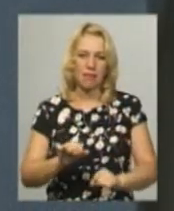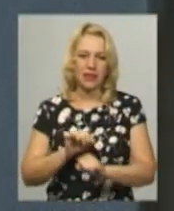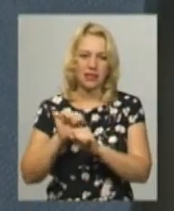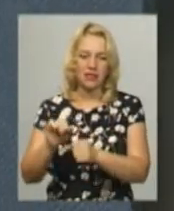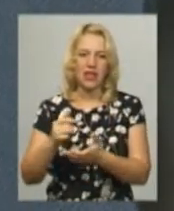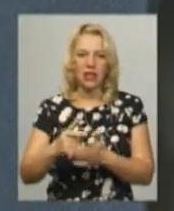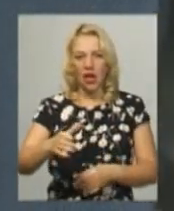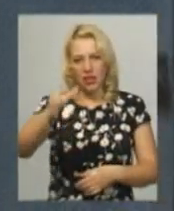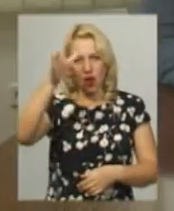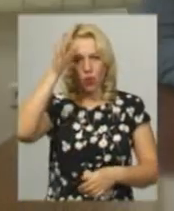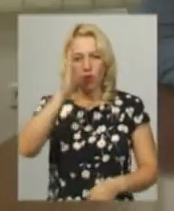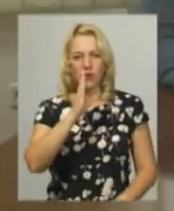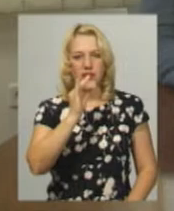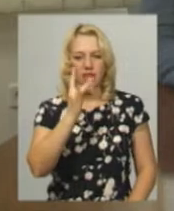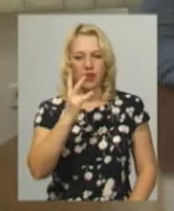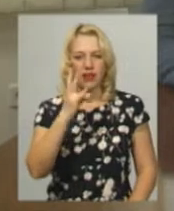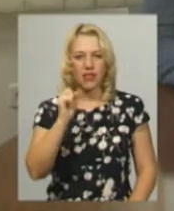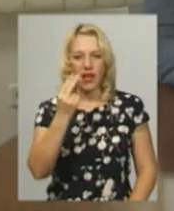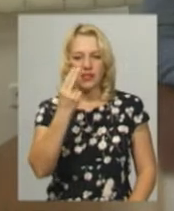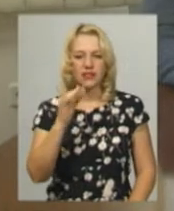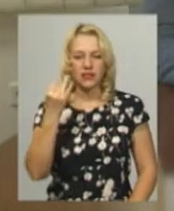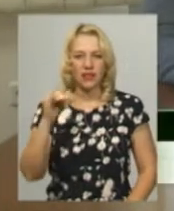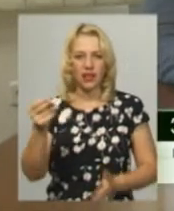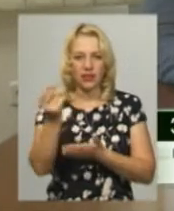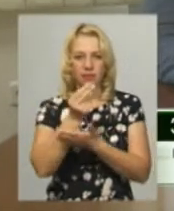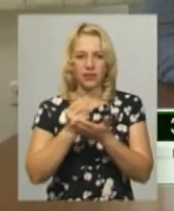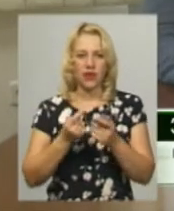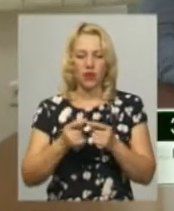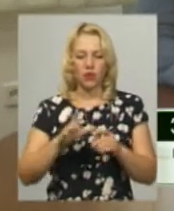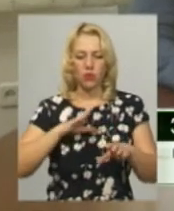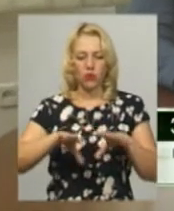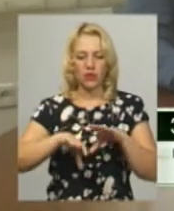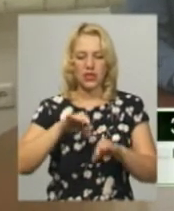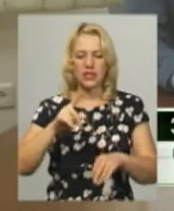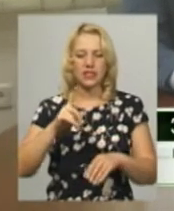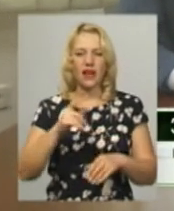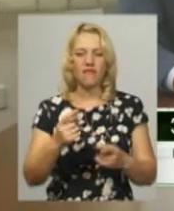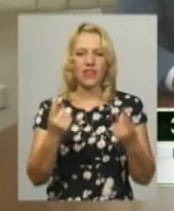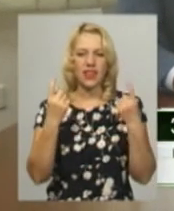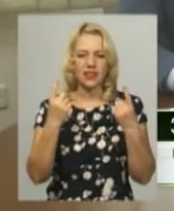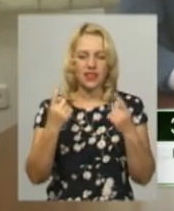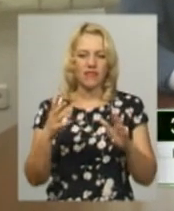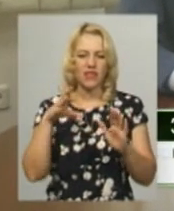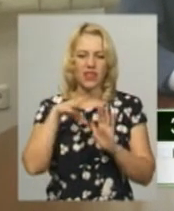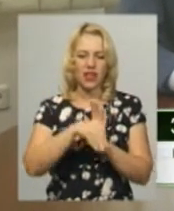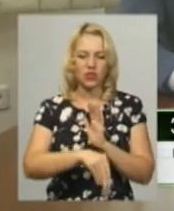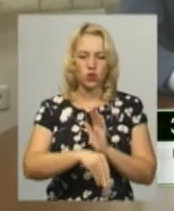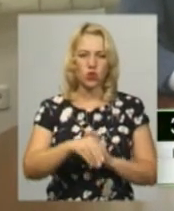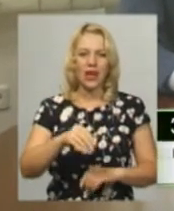науковець Володимир Вернацький. Його було обрано за видатний внесок в історію України як філософа,